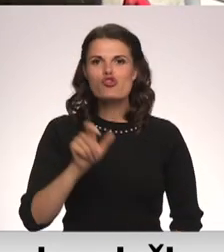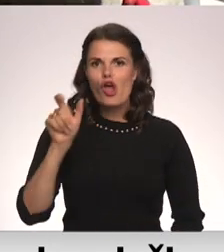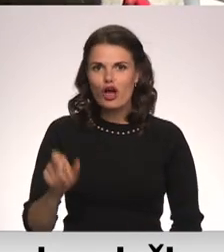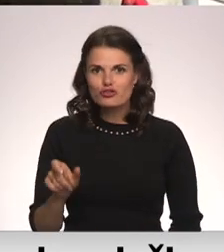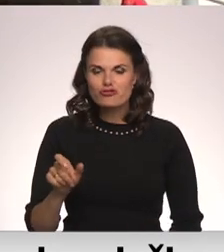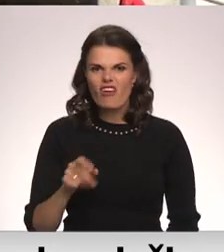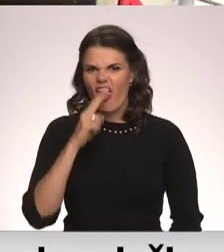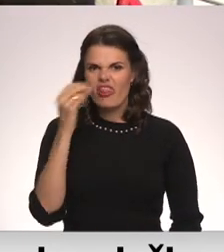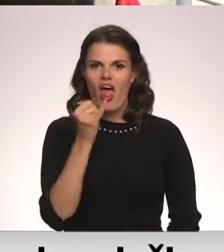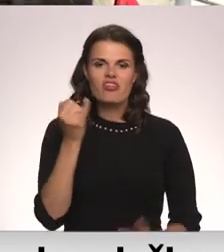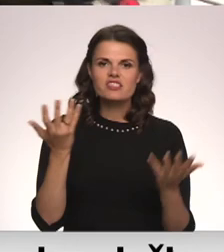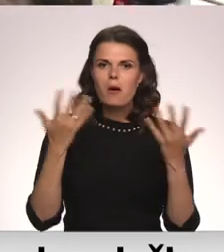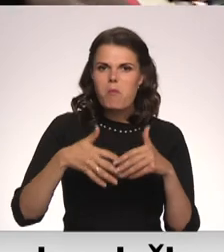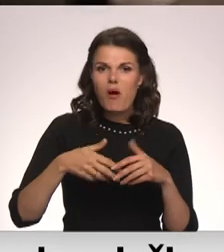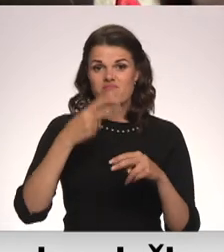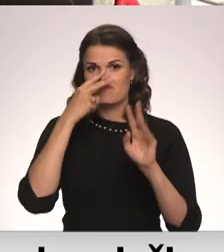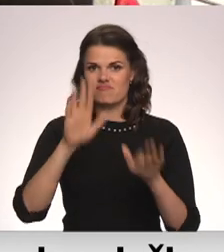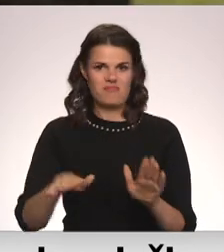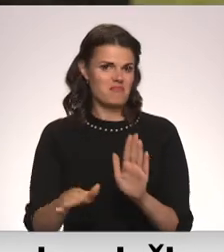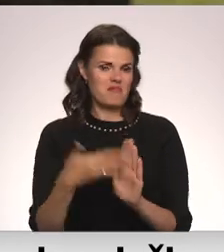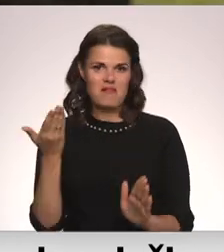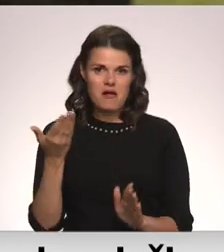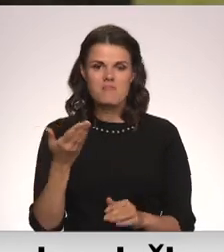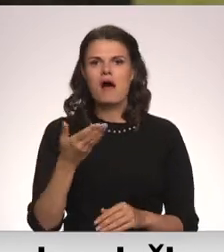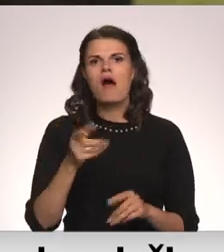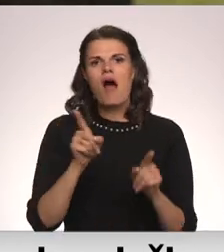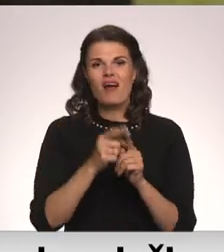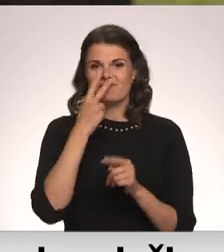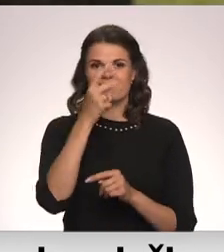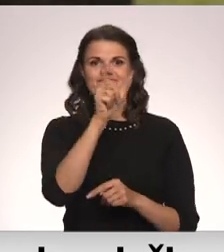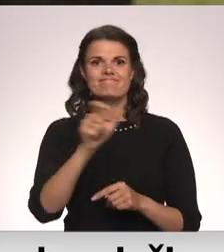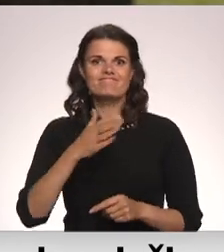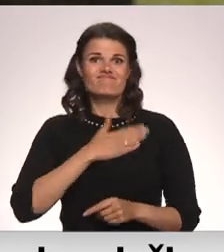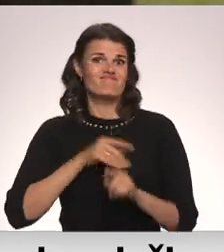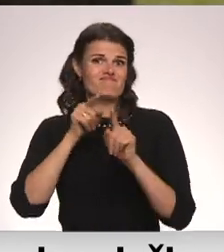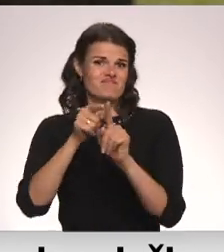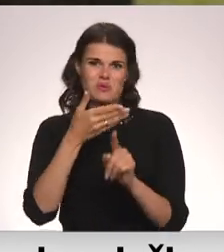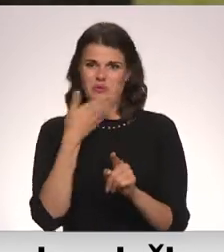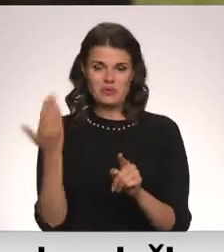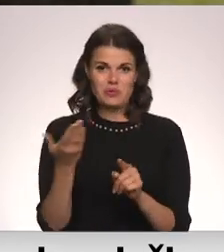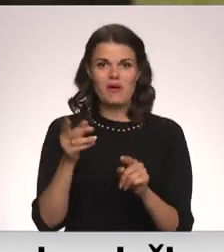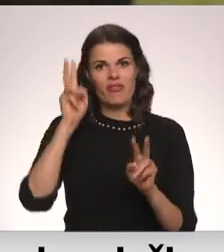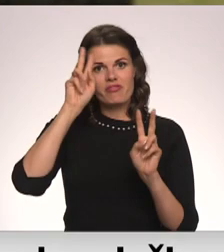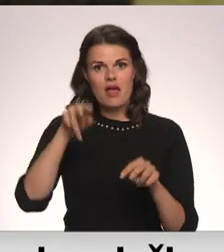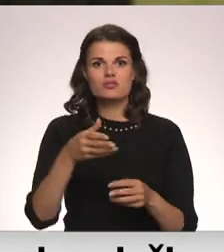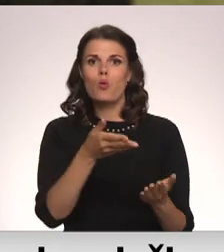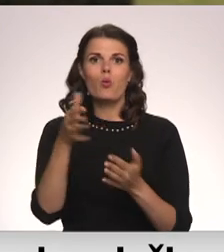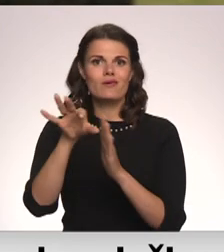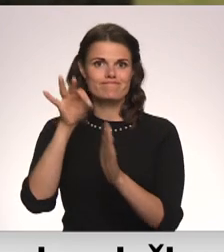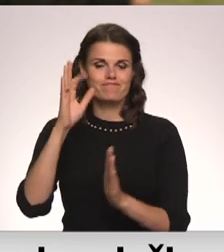Neinteresē politika, nesaredz tam jēgu, nav pieņemamu kandidātu vai nezin par ko balsot. Šīs ir